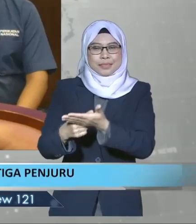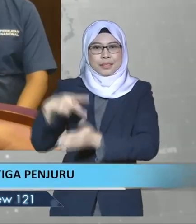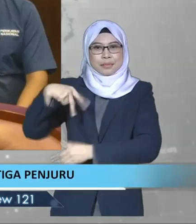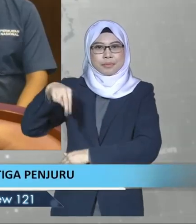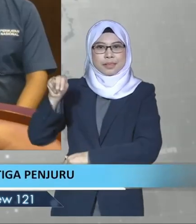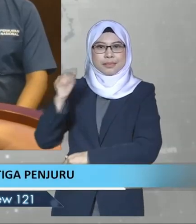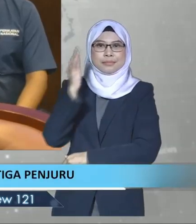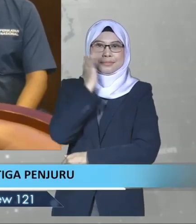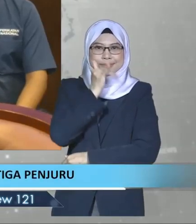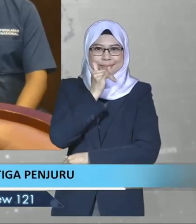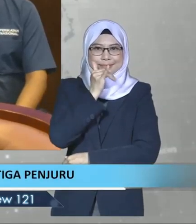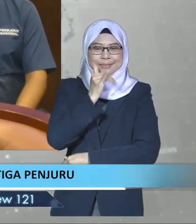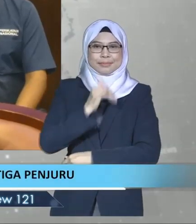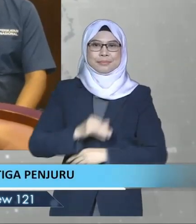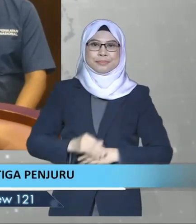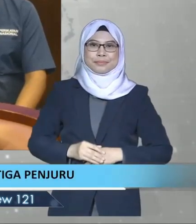Melaka.